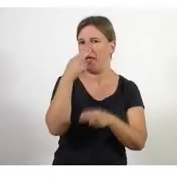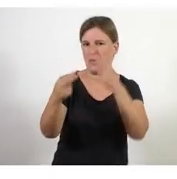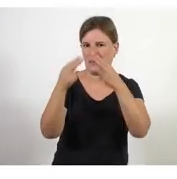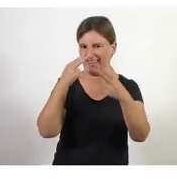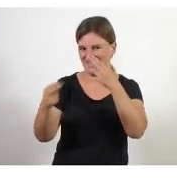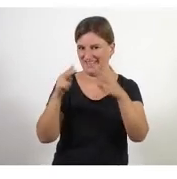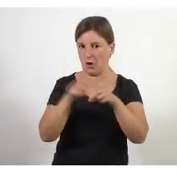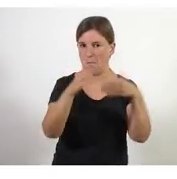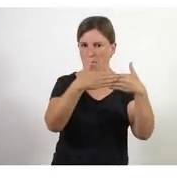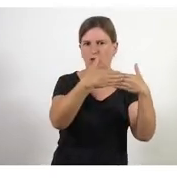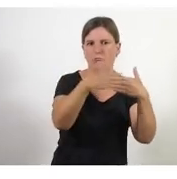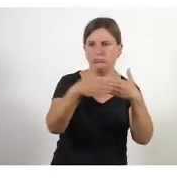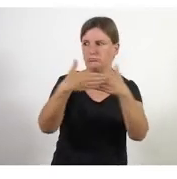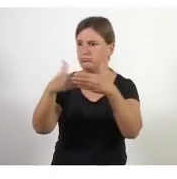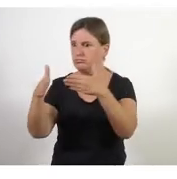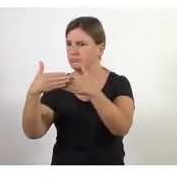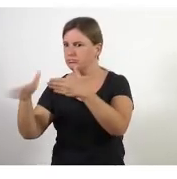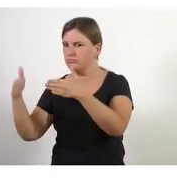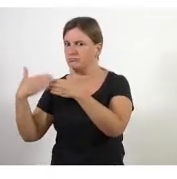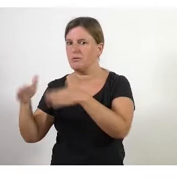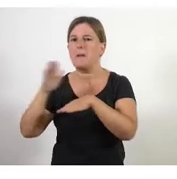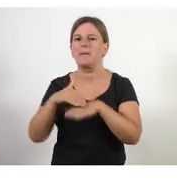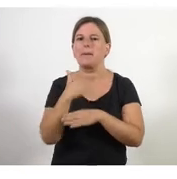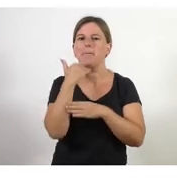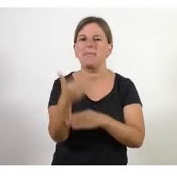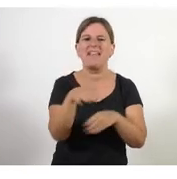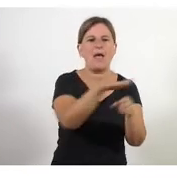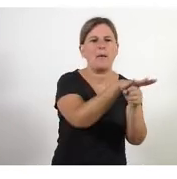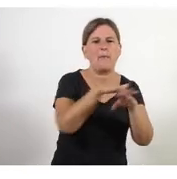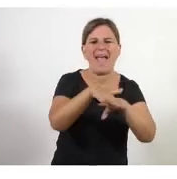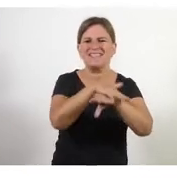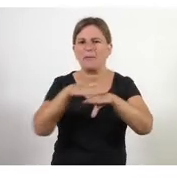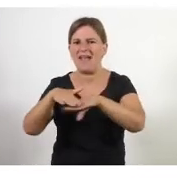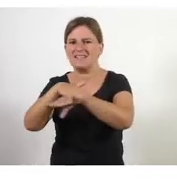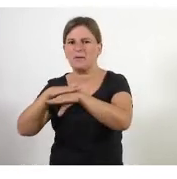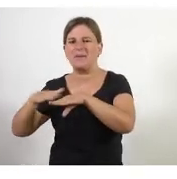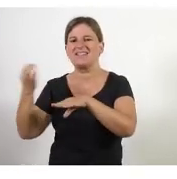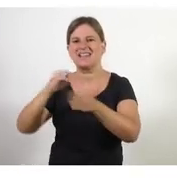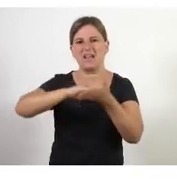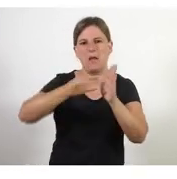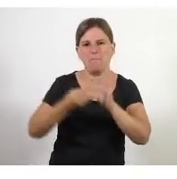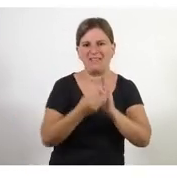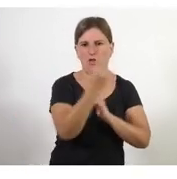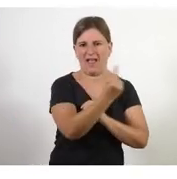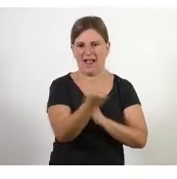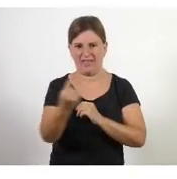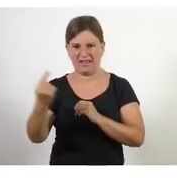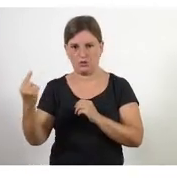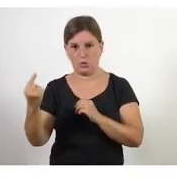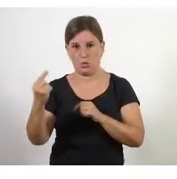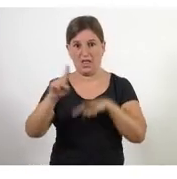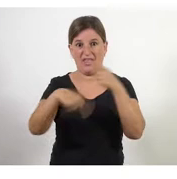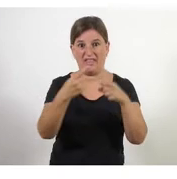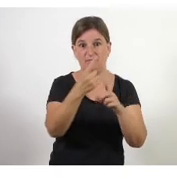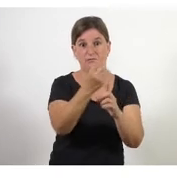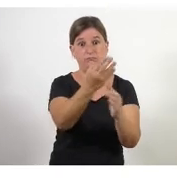portes coneixent el bàsic d'aquesta eina, d'aquesta metodologia, d'aquest concepte, sortirem fora,